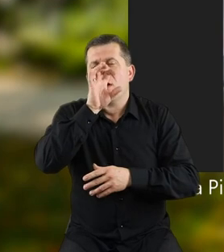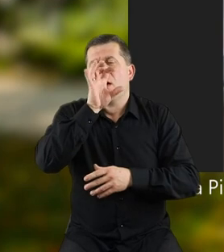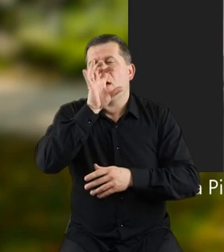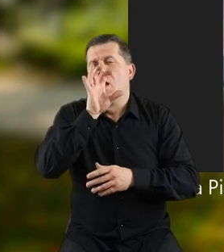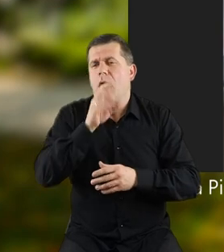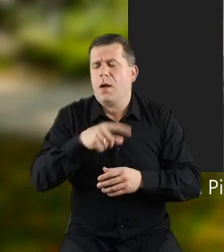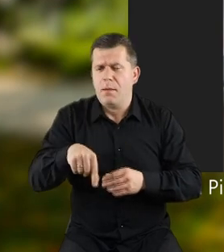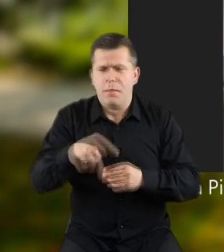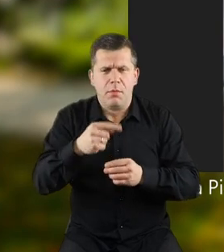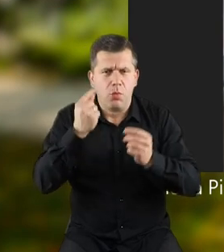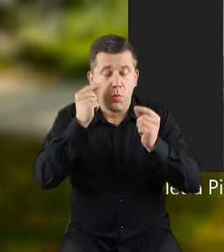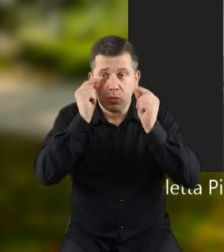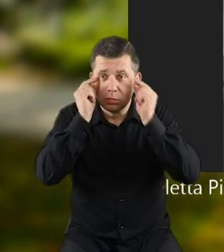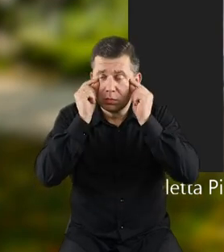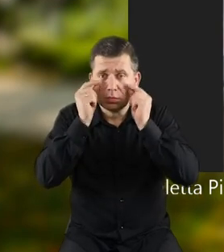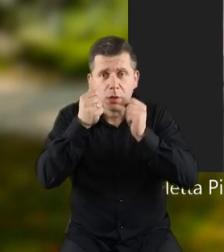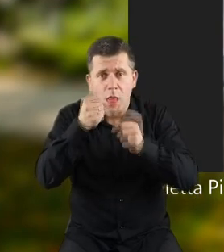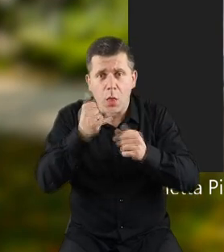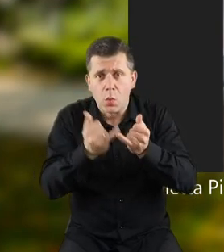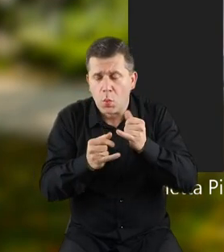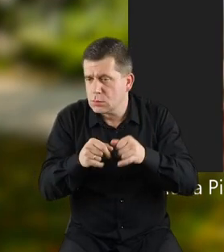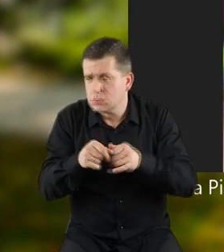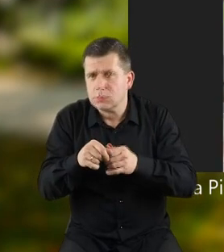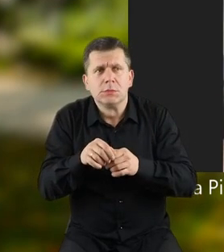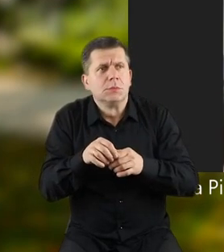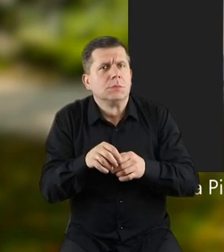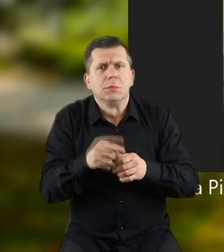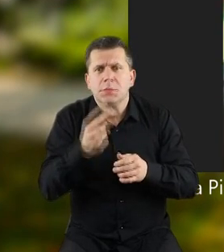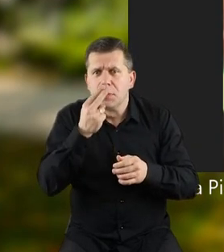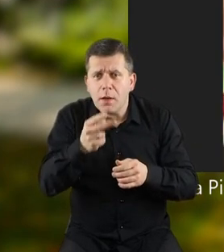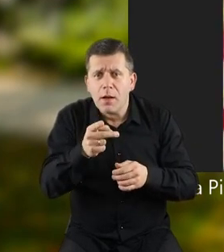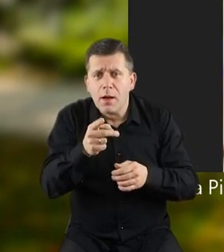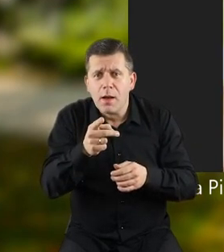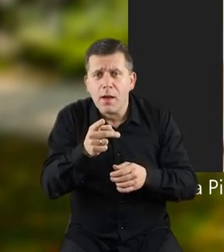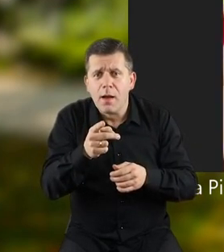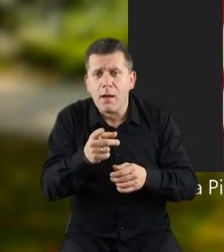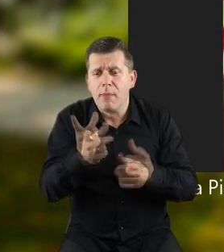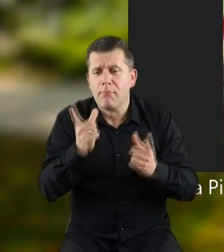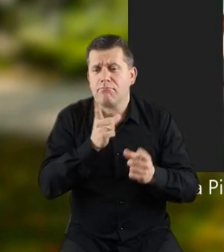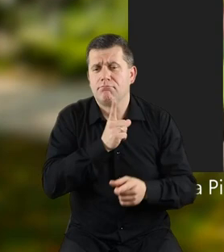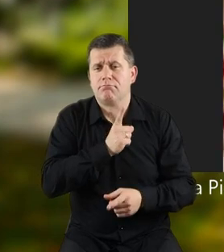Wyjrzał pyszczek, małe uszka, jedna nóżka, druga nóżka.